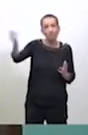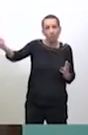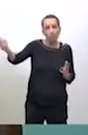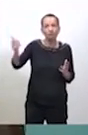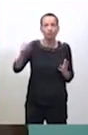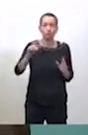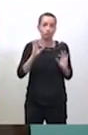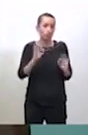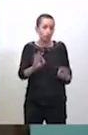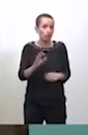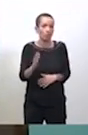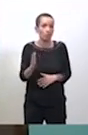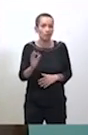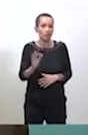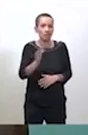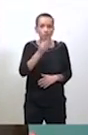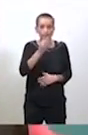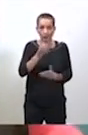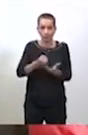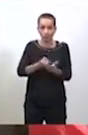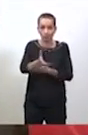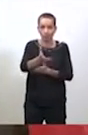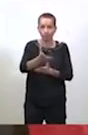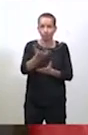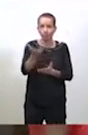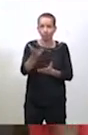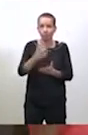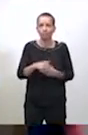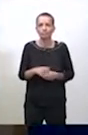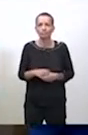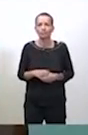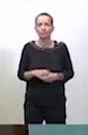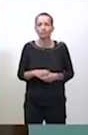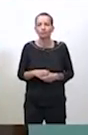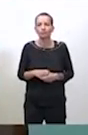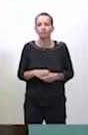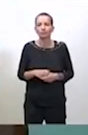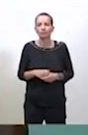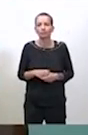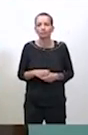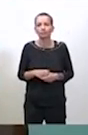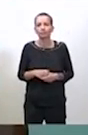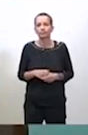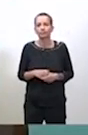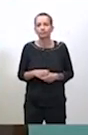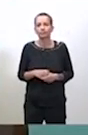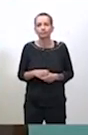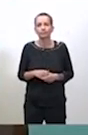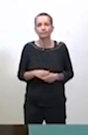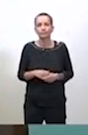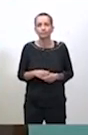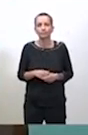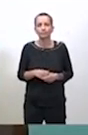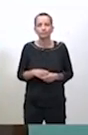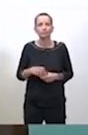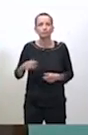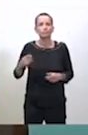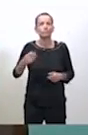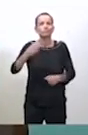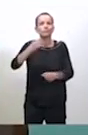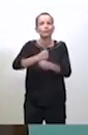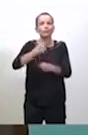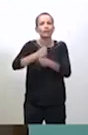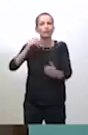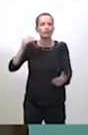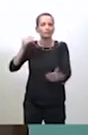d'ailleurs à signaler que le travail que nous avons fait